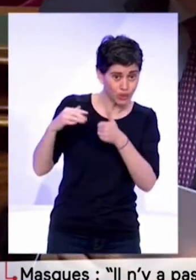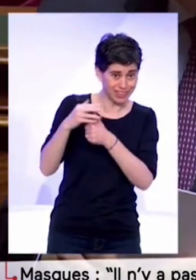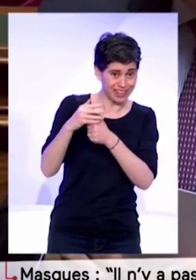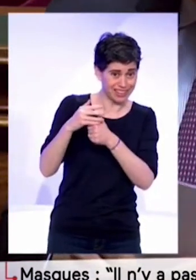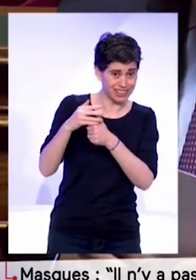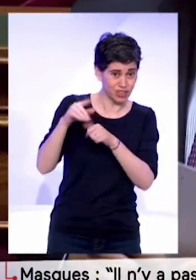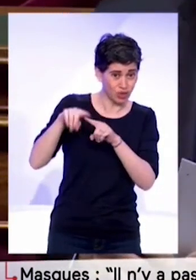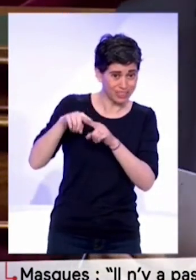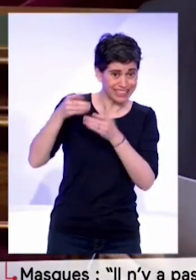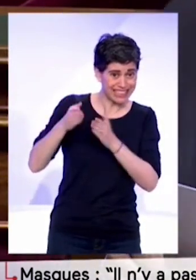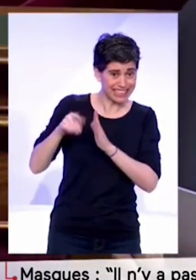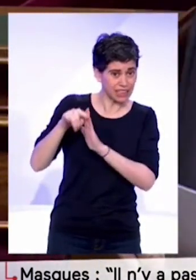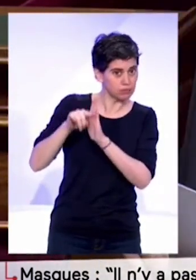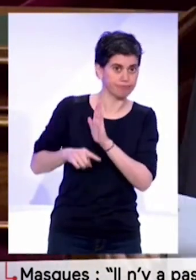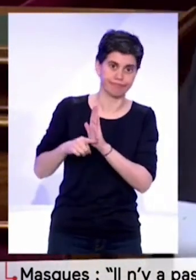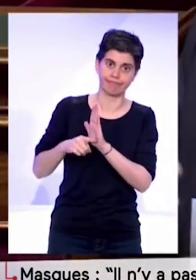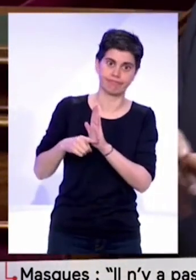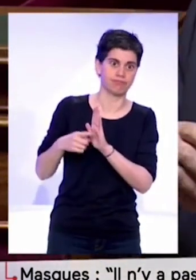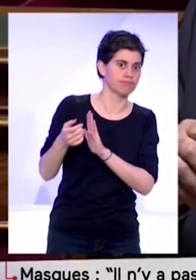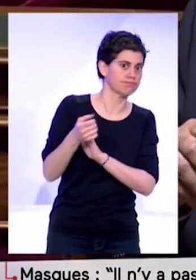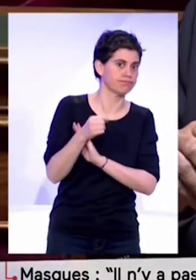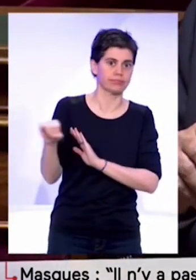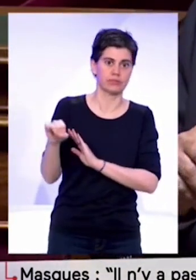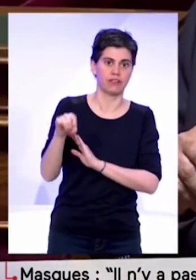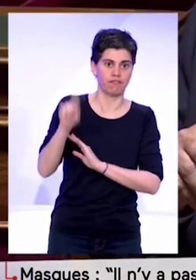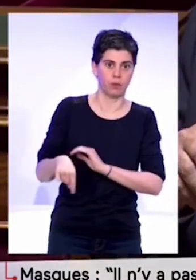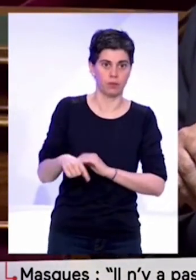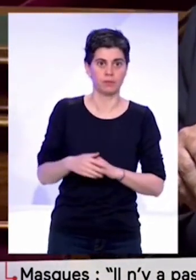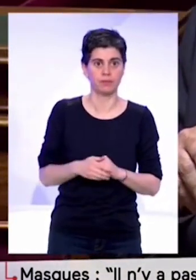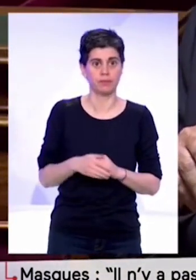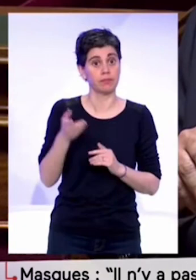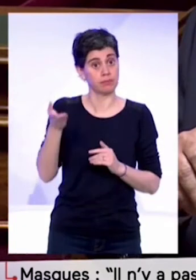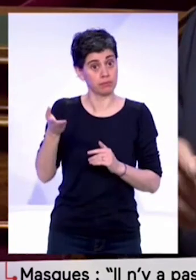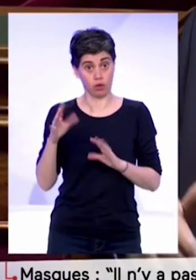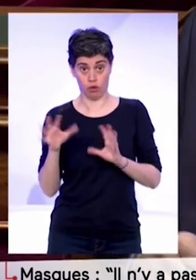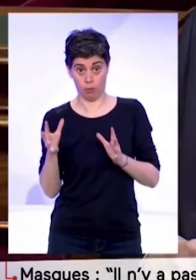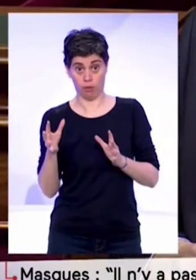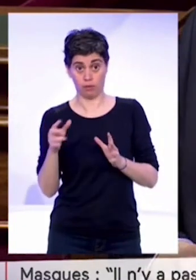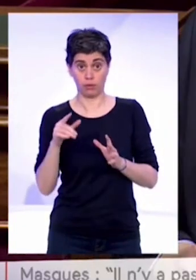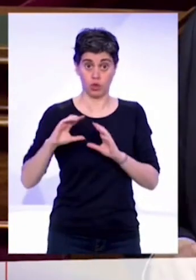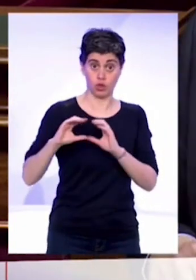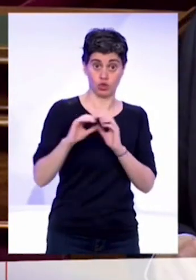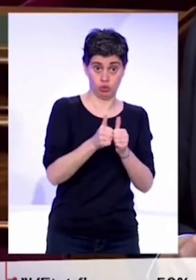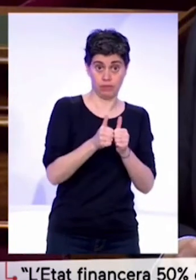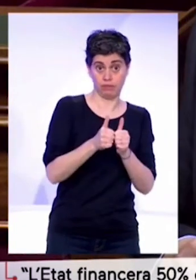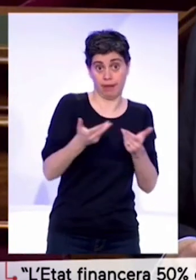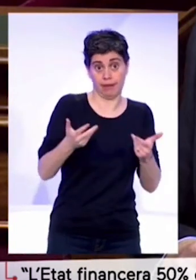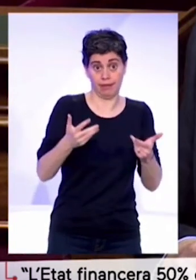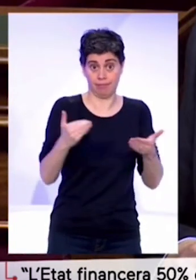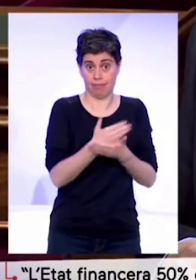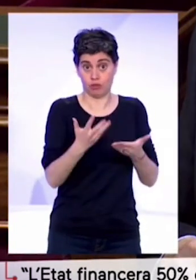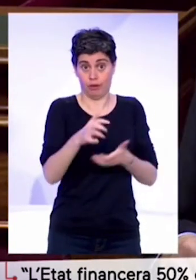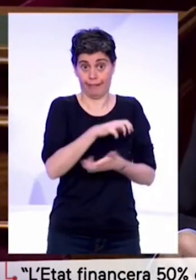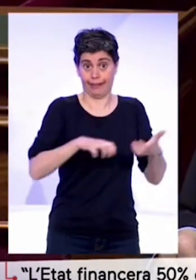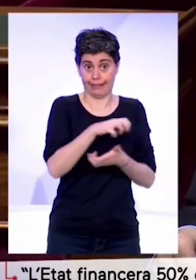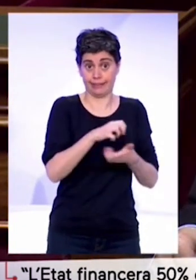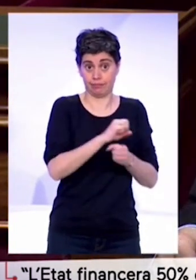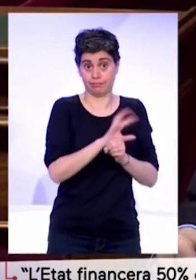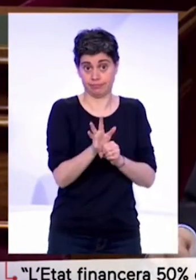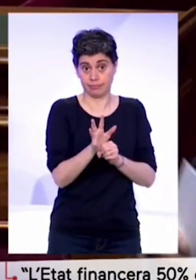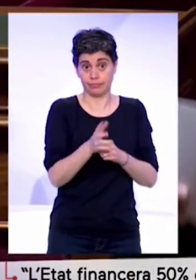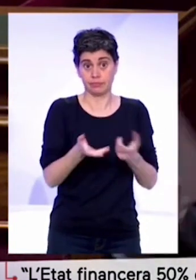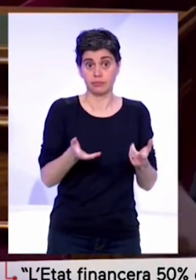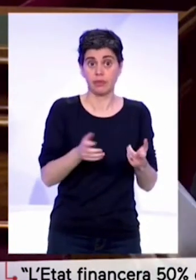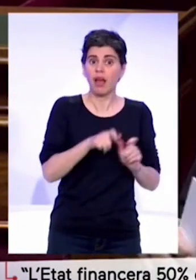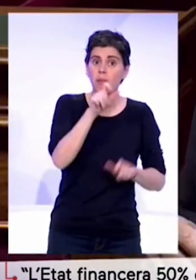devra être prééminente. La politique sociale, elle devra tenir compte de ce qui s'est passé, car les Français n'accepteront plus, dans leur grande majorité,